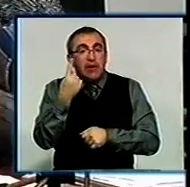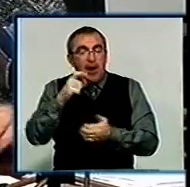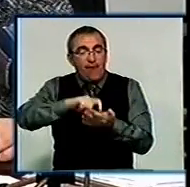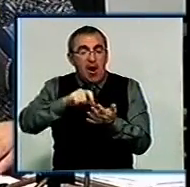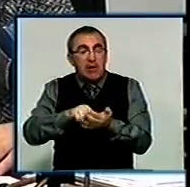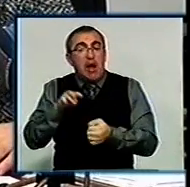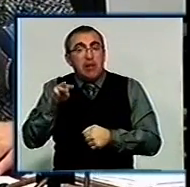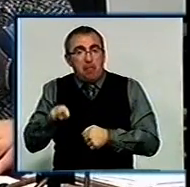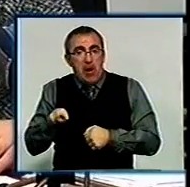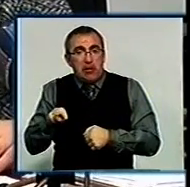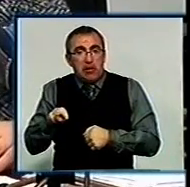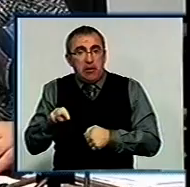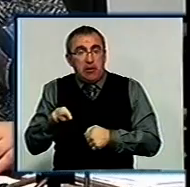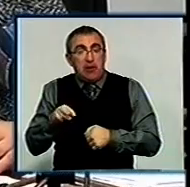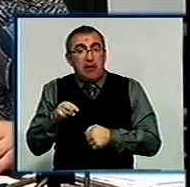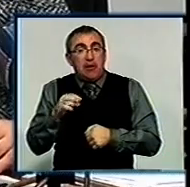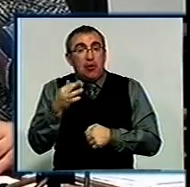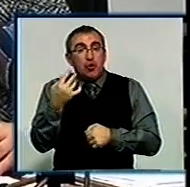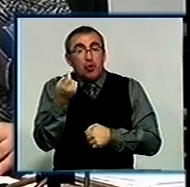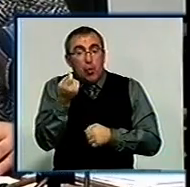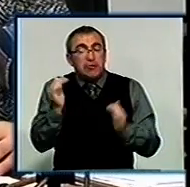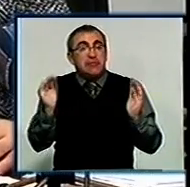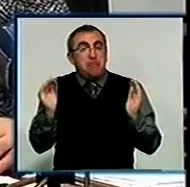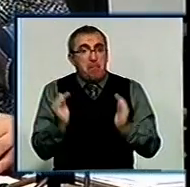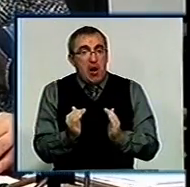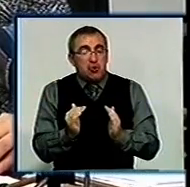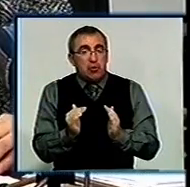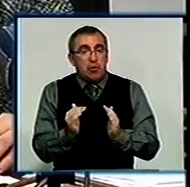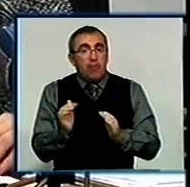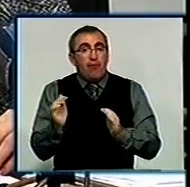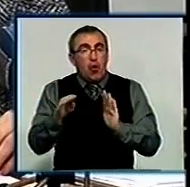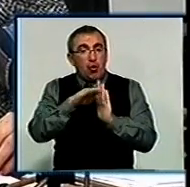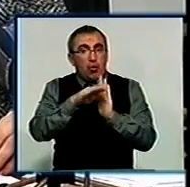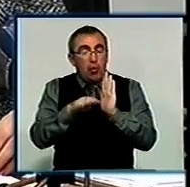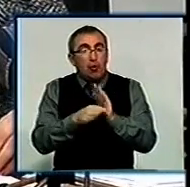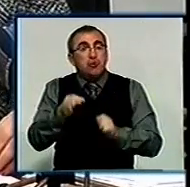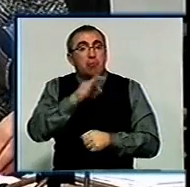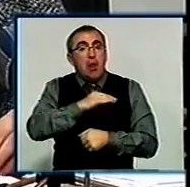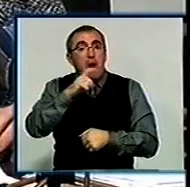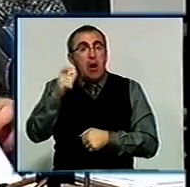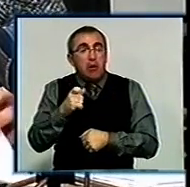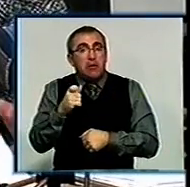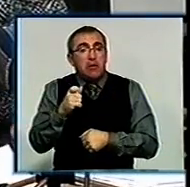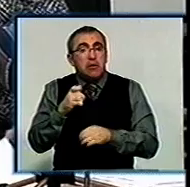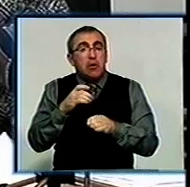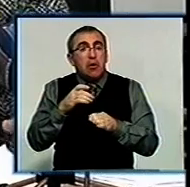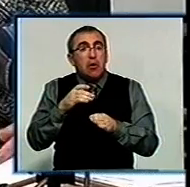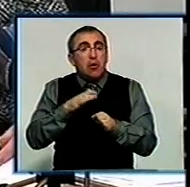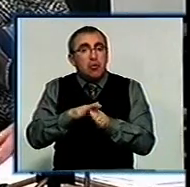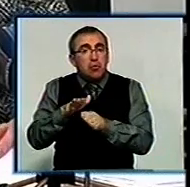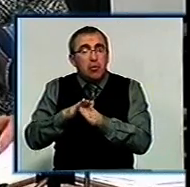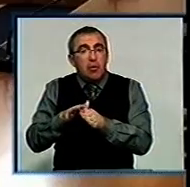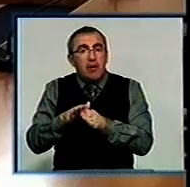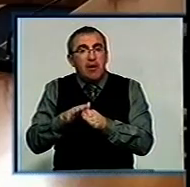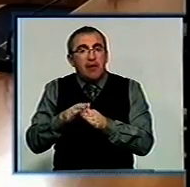Також трошки зменшено і норматив споживання газу, який застосовується для приготування